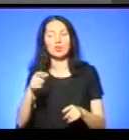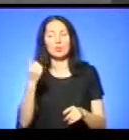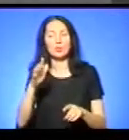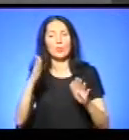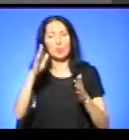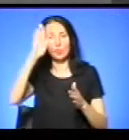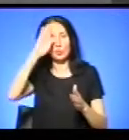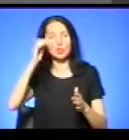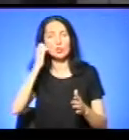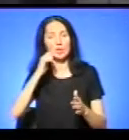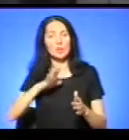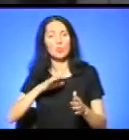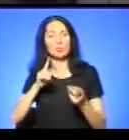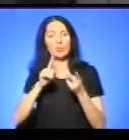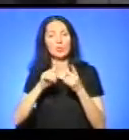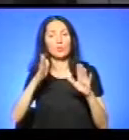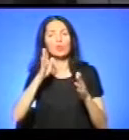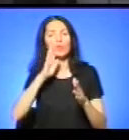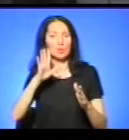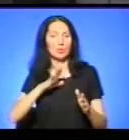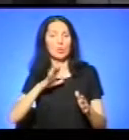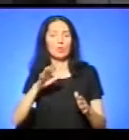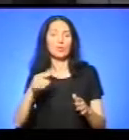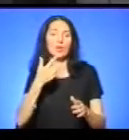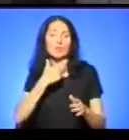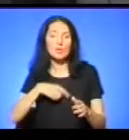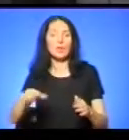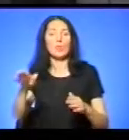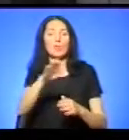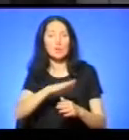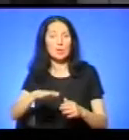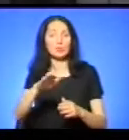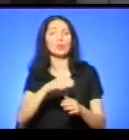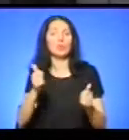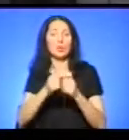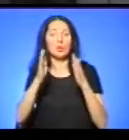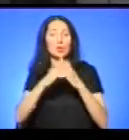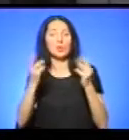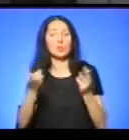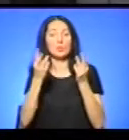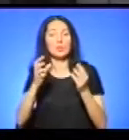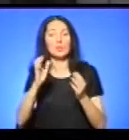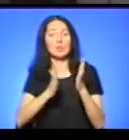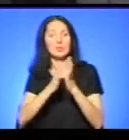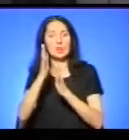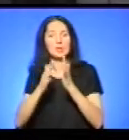випадку це був чоловік, в другому випадку жінка. Вони спалювали в себе на території стерню. І